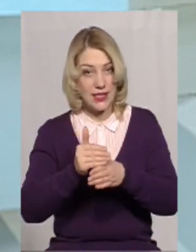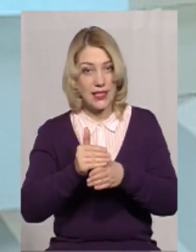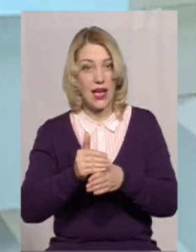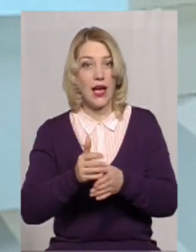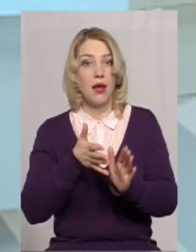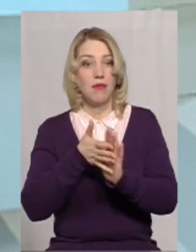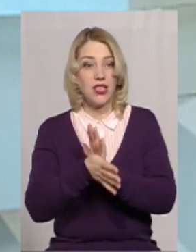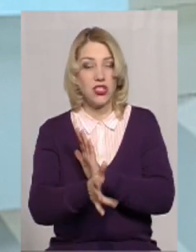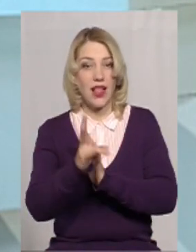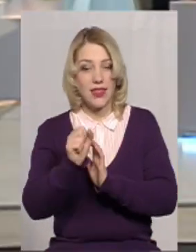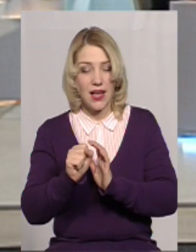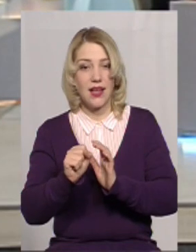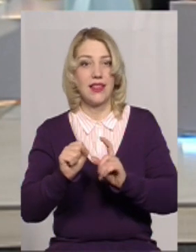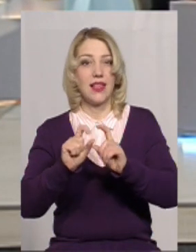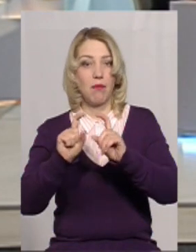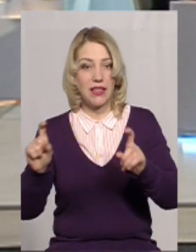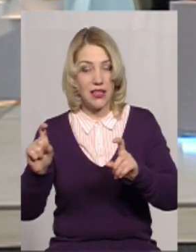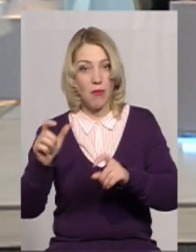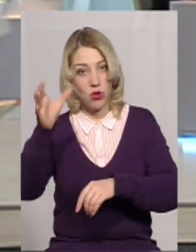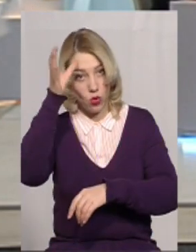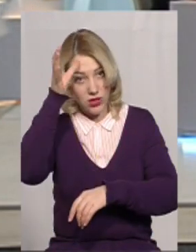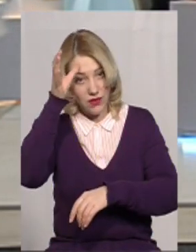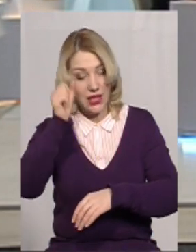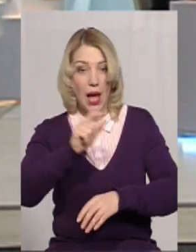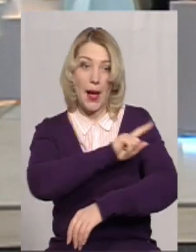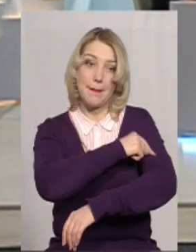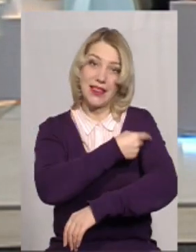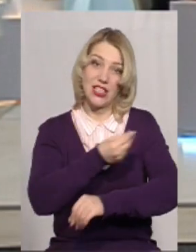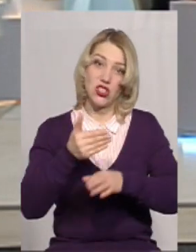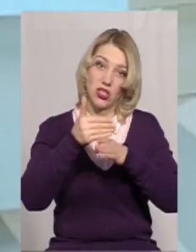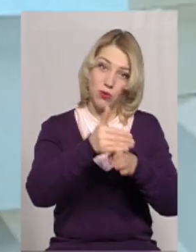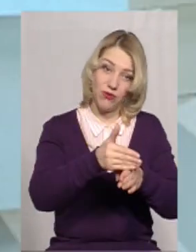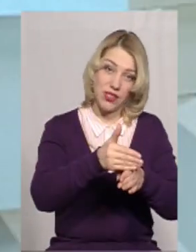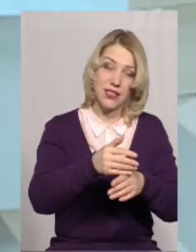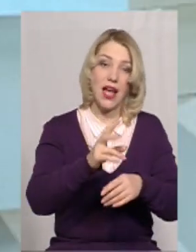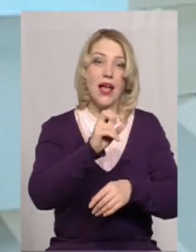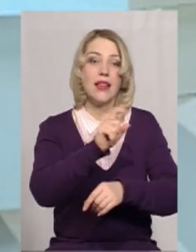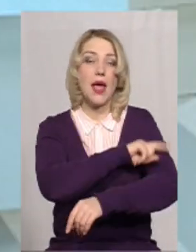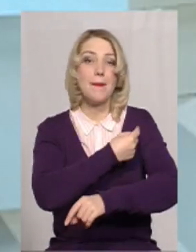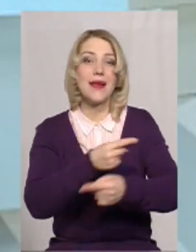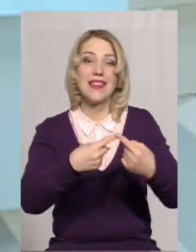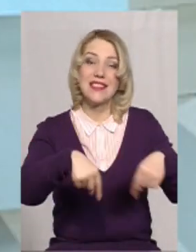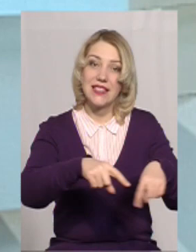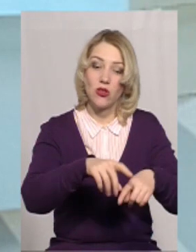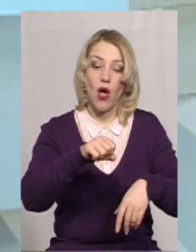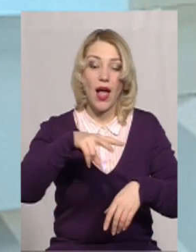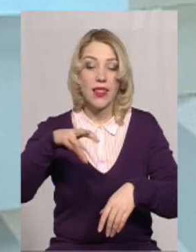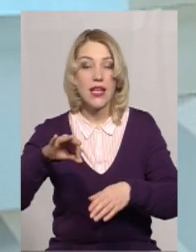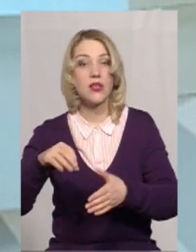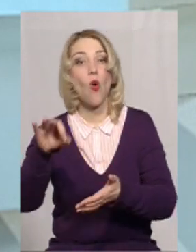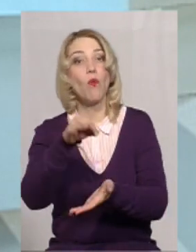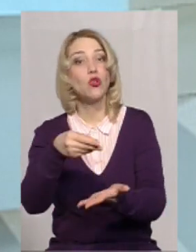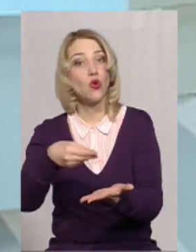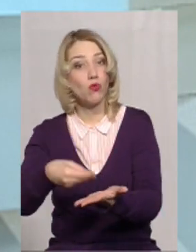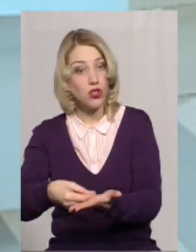на Департамент освіти та науки. А медична субвенція пішла на медицину. Але з обласного саме